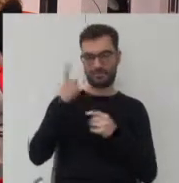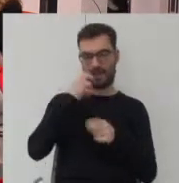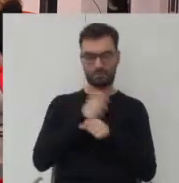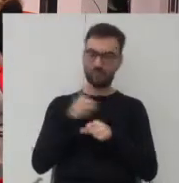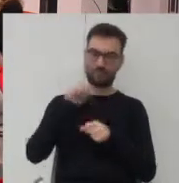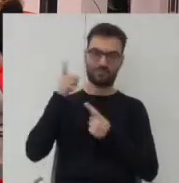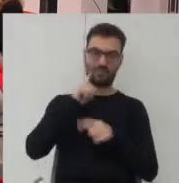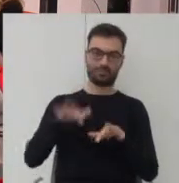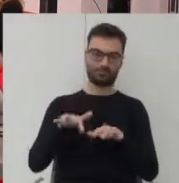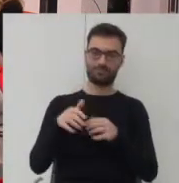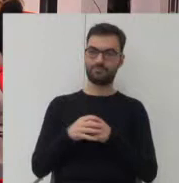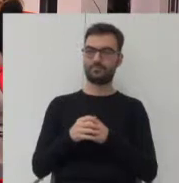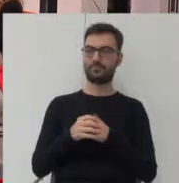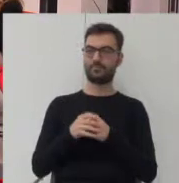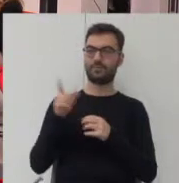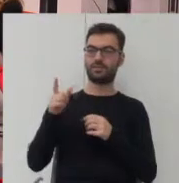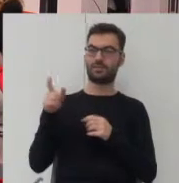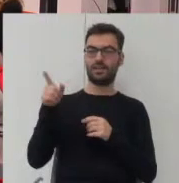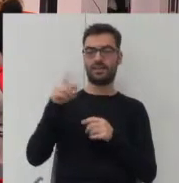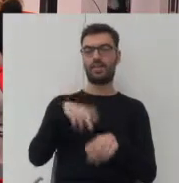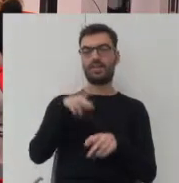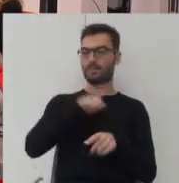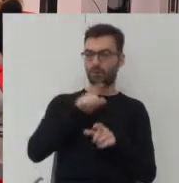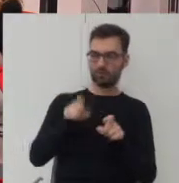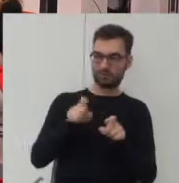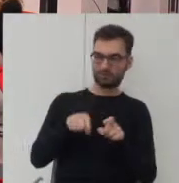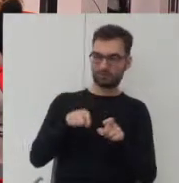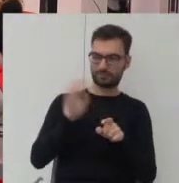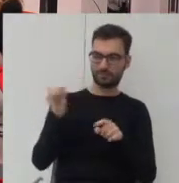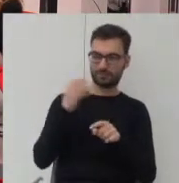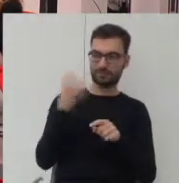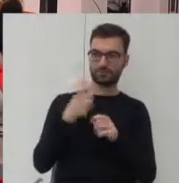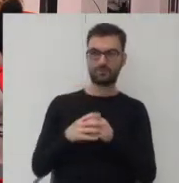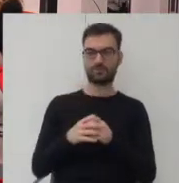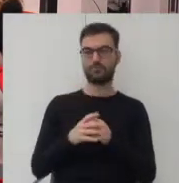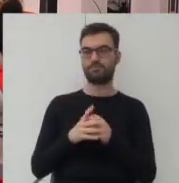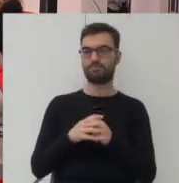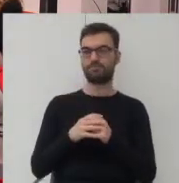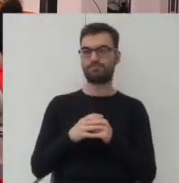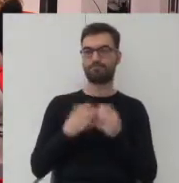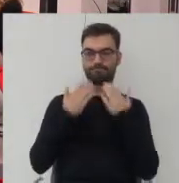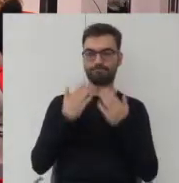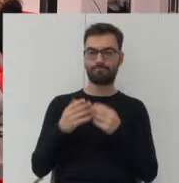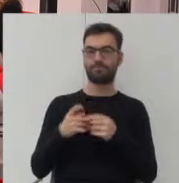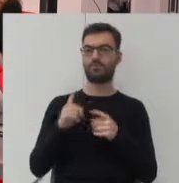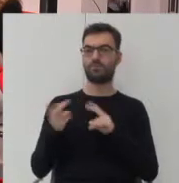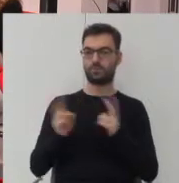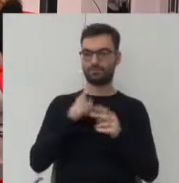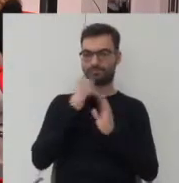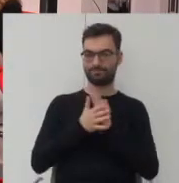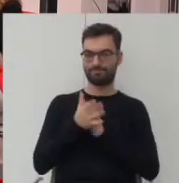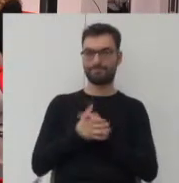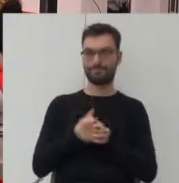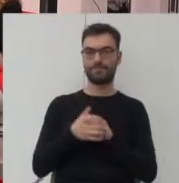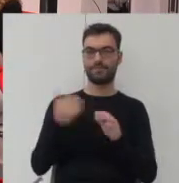Więc to jest ta osoba, która czyta w Państwa myślach. Nie robi to świetnie. Dziękuję też Panom Migaczom. Jak Państwo